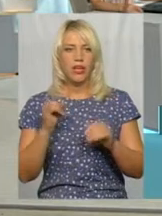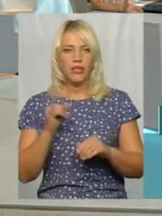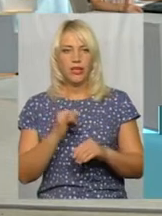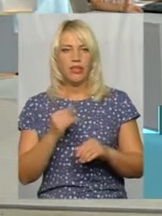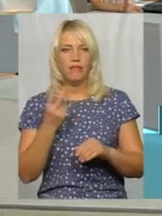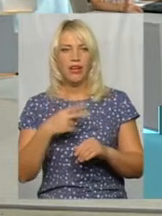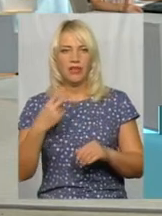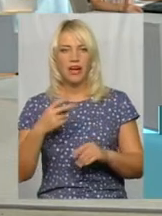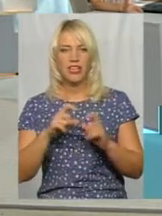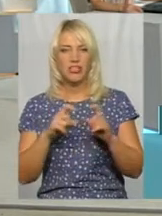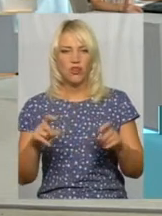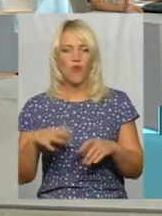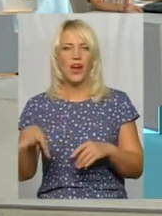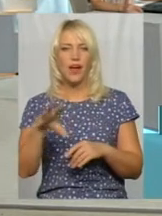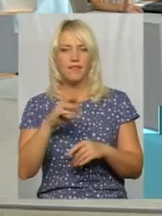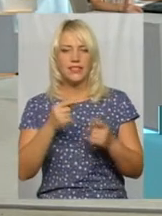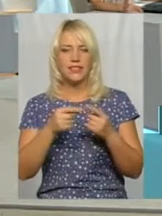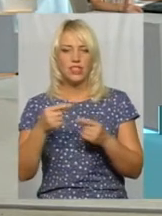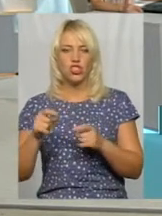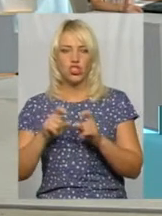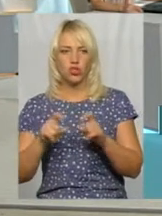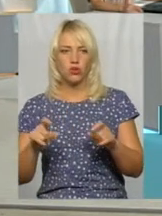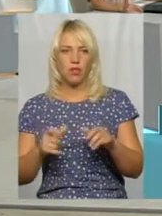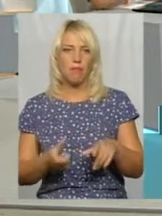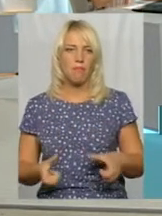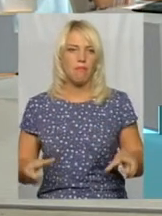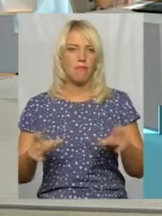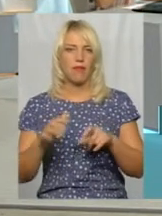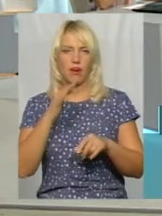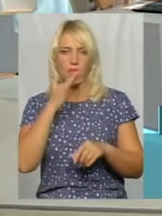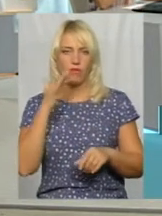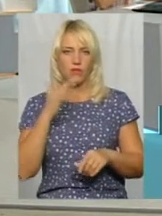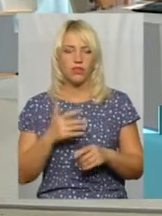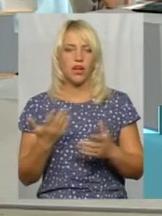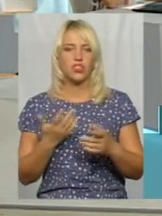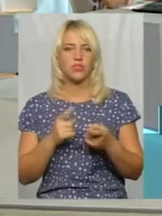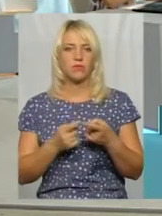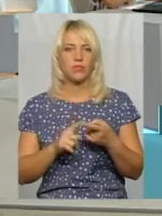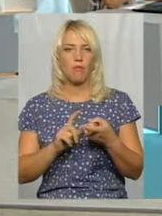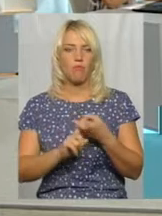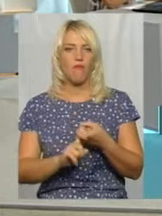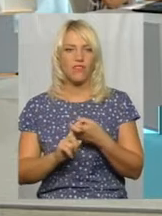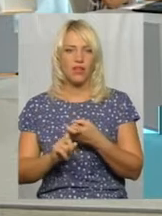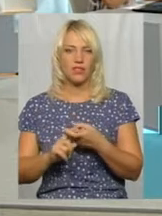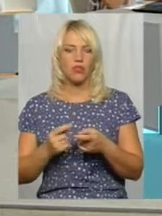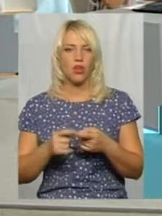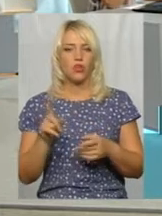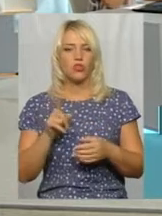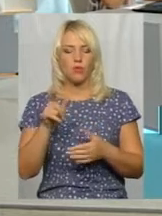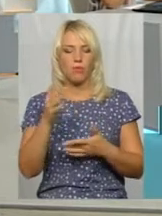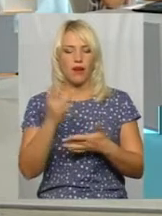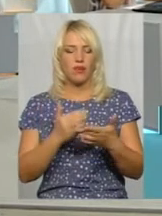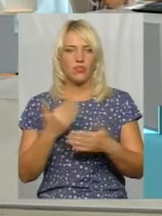20-тій. Все решта школах переповнено. А із чим це пов'язано, що у перелічних вами школах